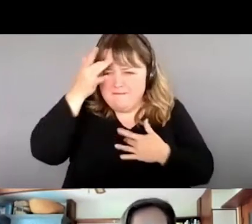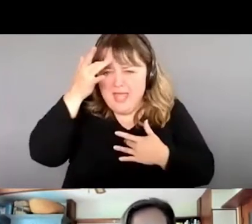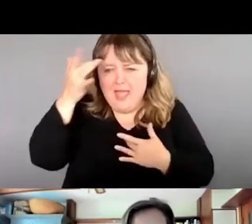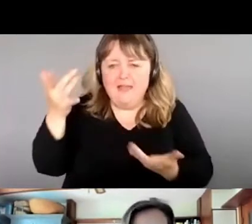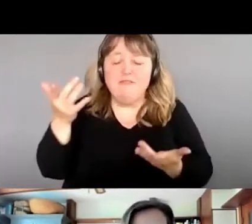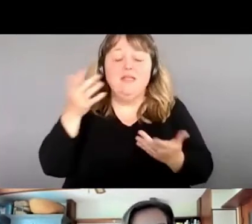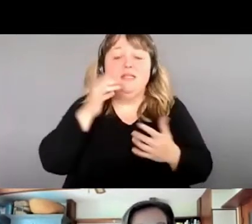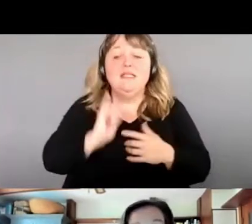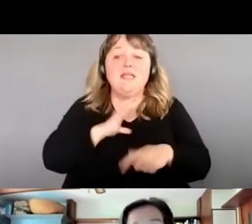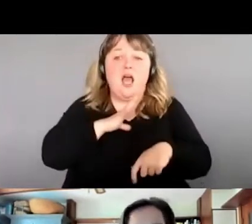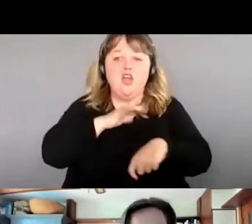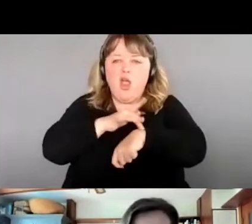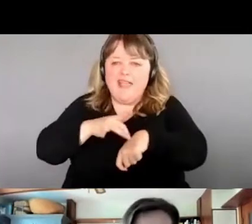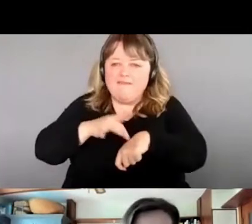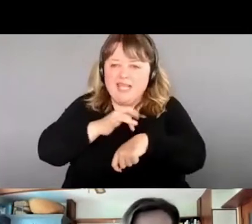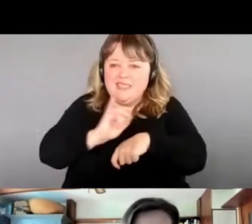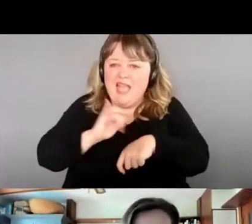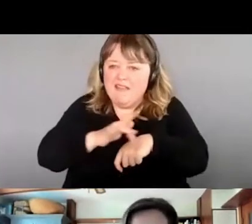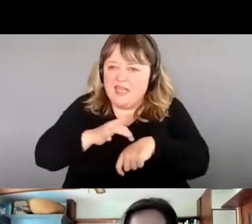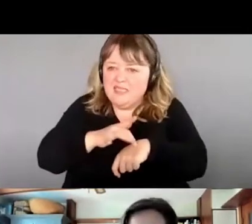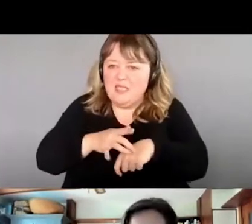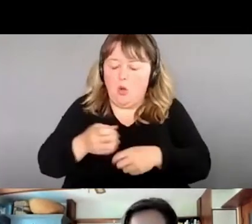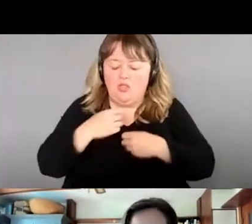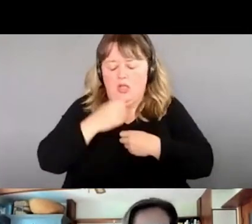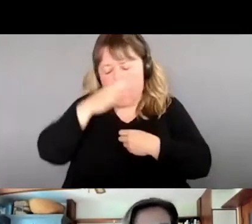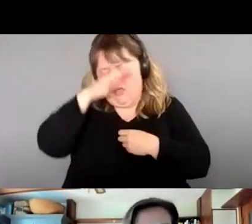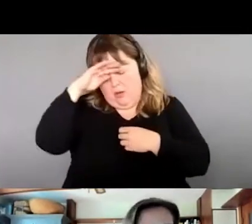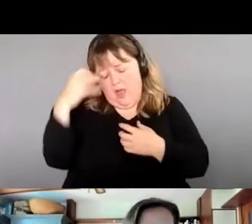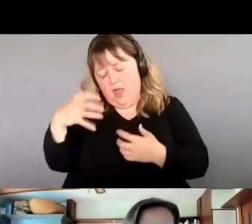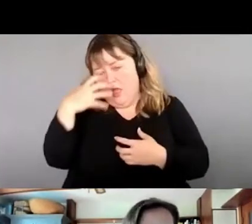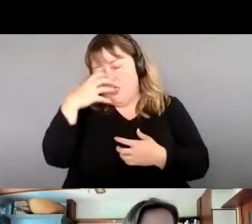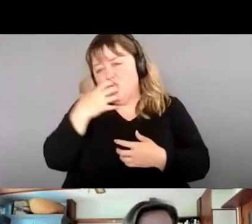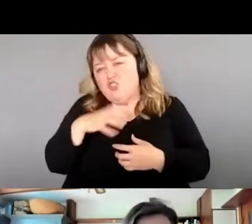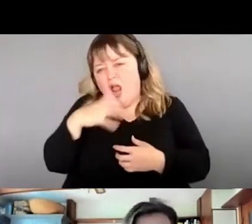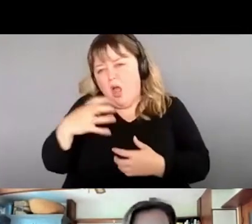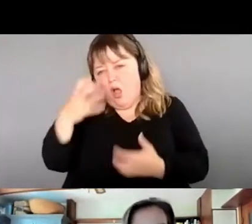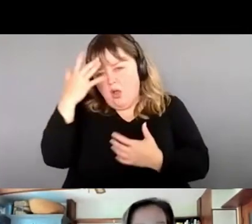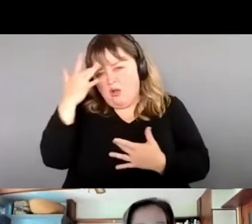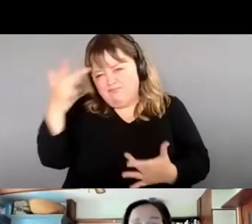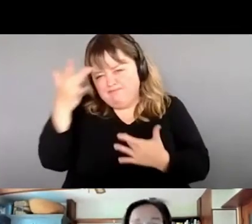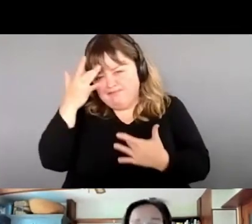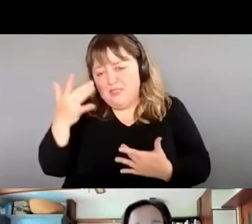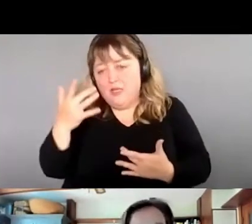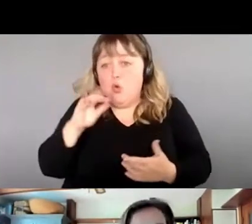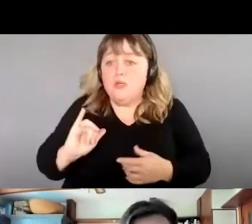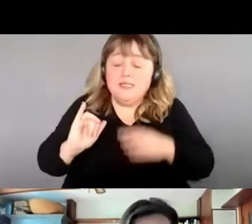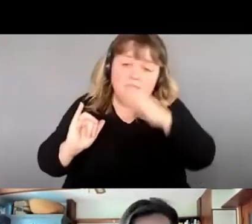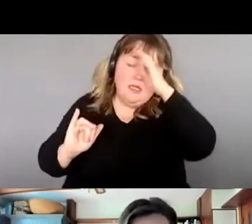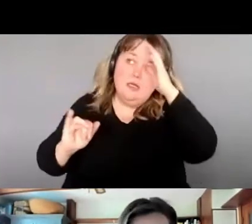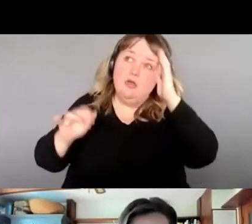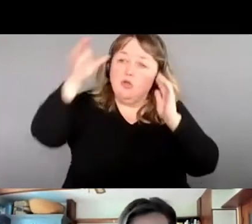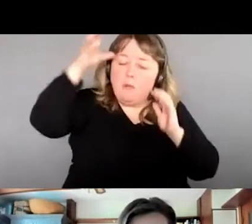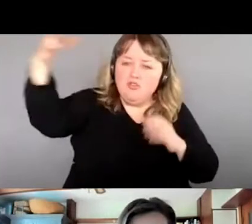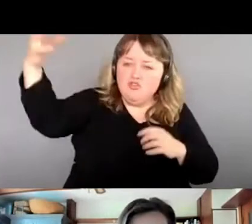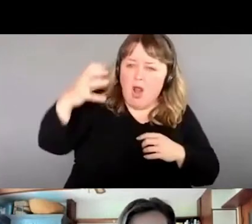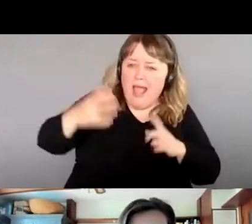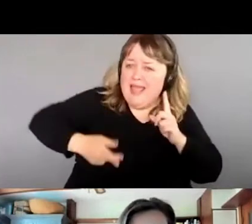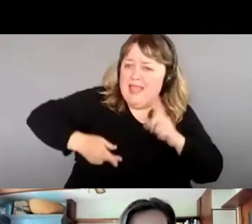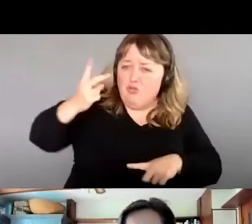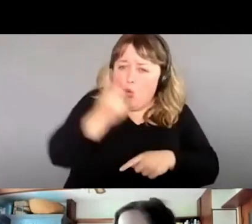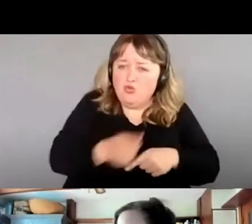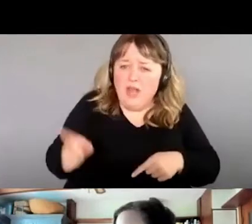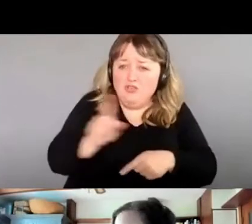qui amènent beaucoup de chaleur, comme quand on a un coup de chaleur où on a même été trop exposé au